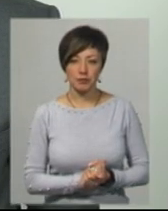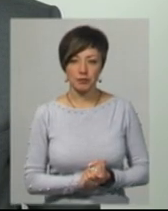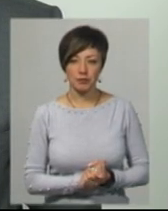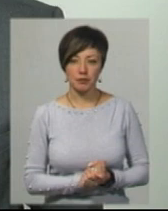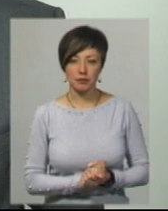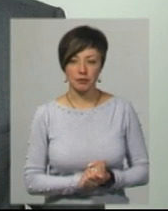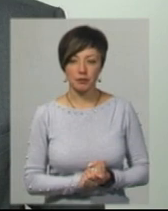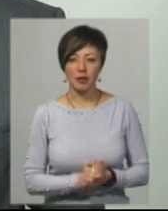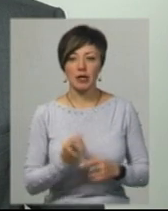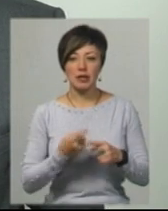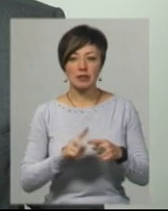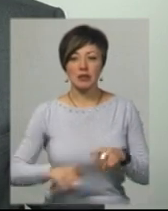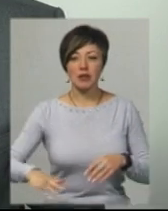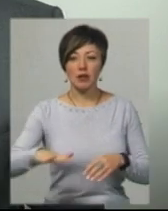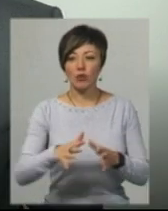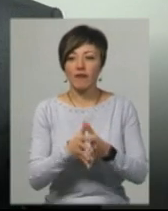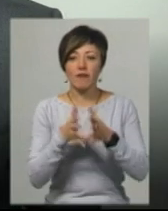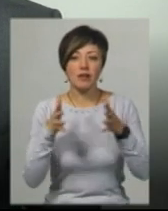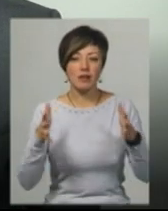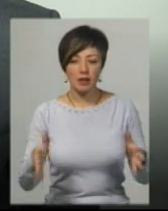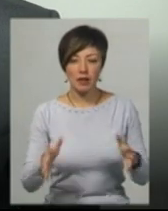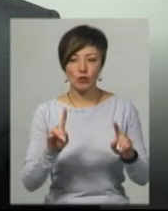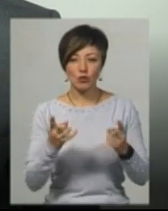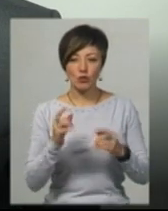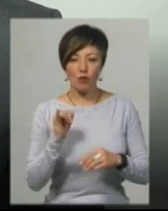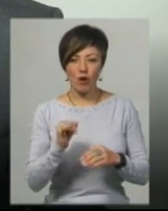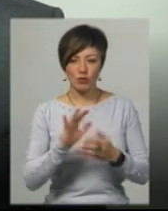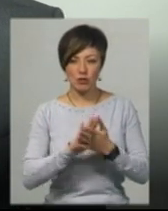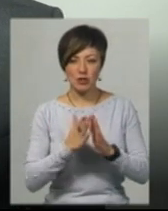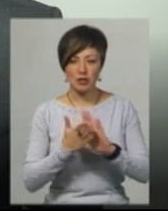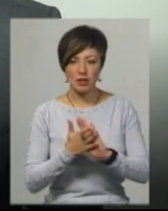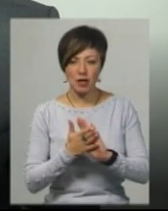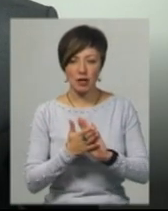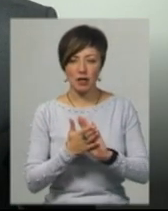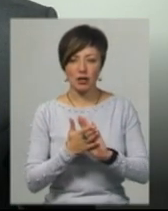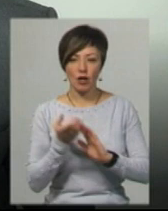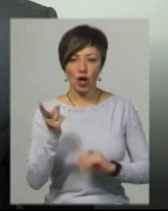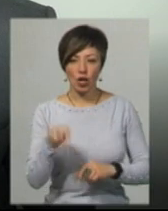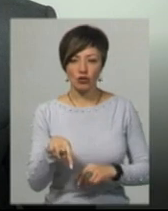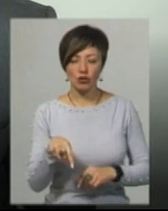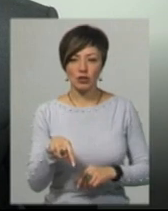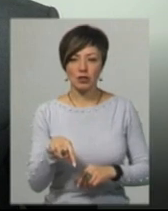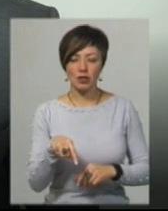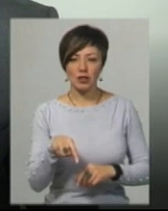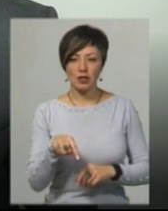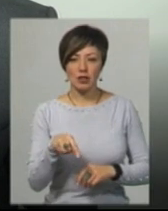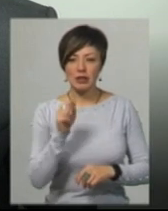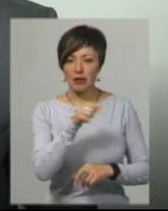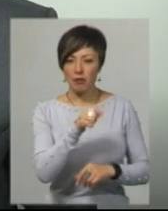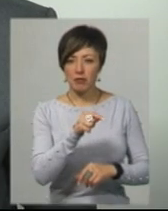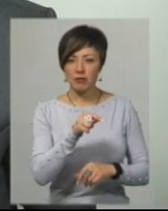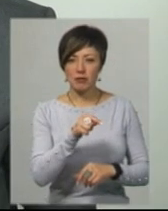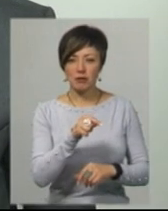Вона дуже велика по площі і в дуже поганому стані, адже там практично ніде стара основа